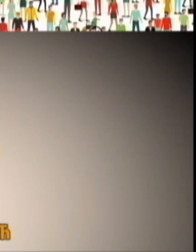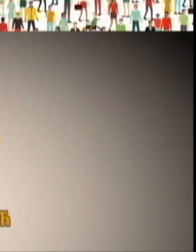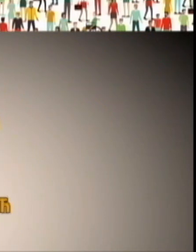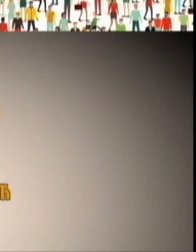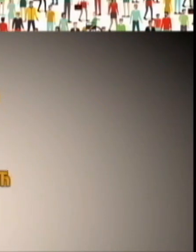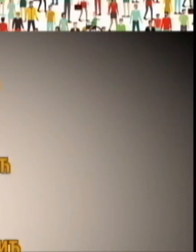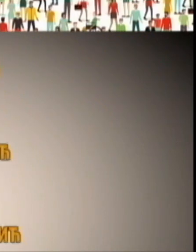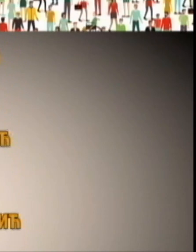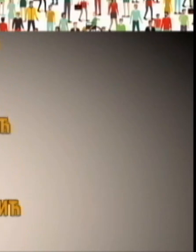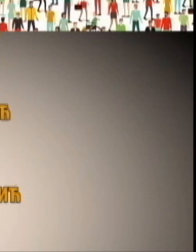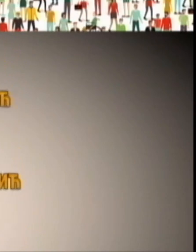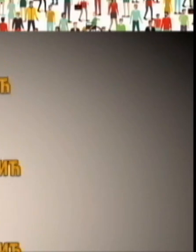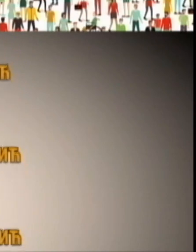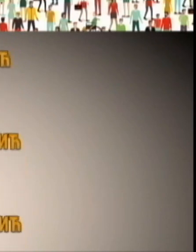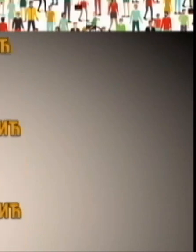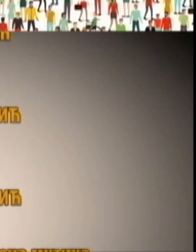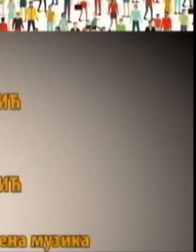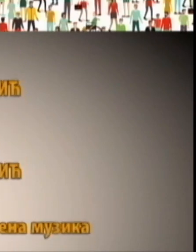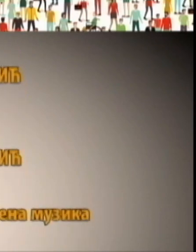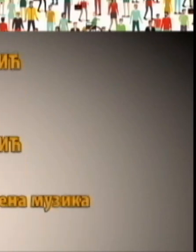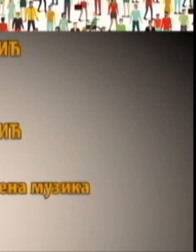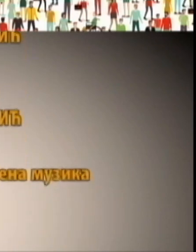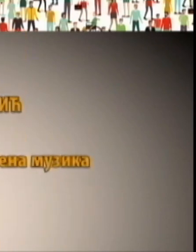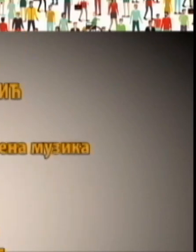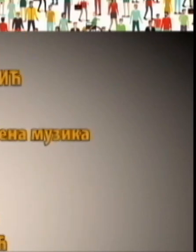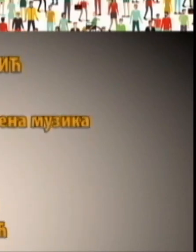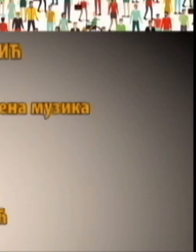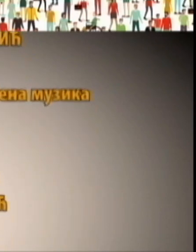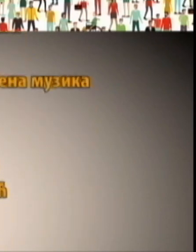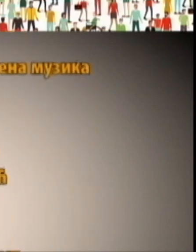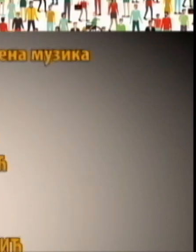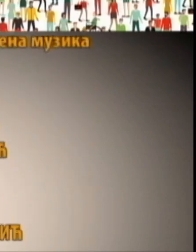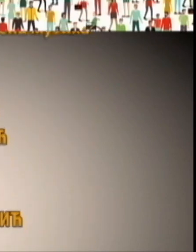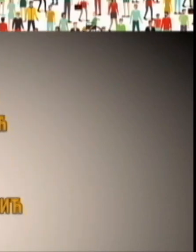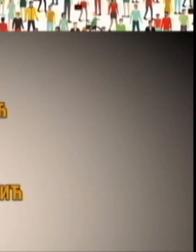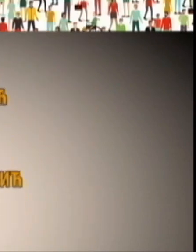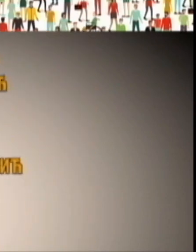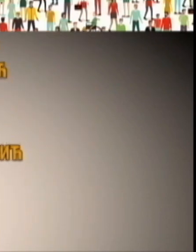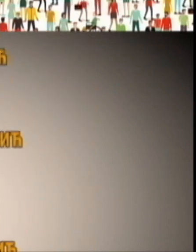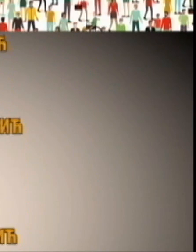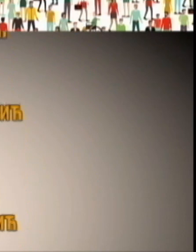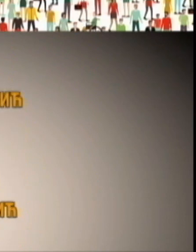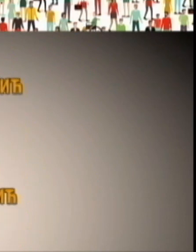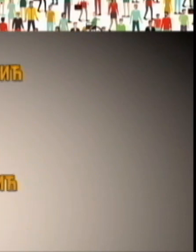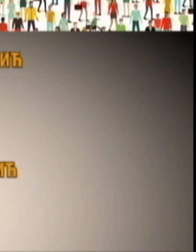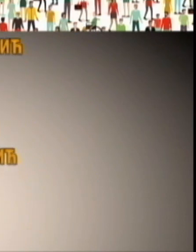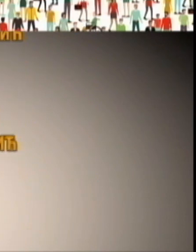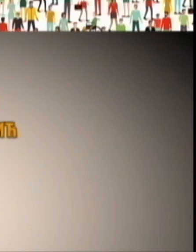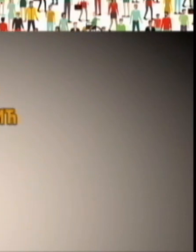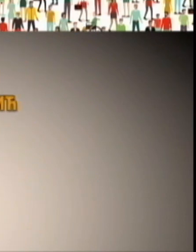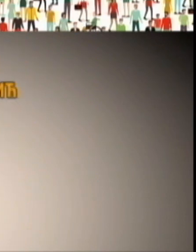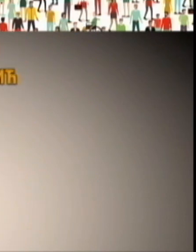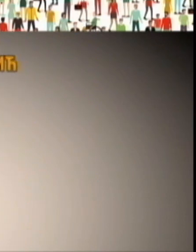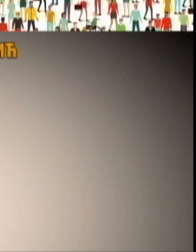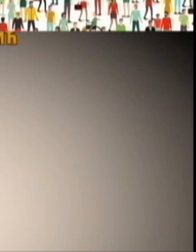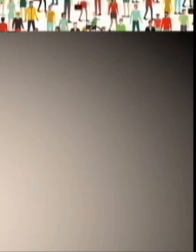kude Ovo je kuća za nas Ovo je kuća za sve